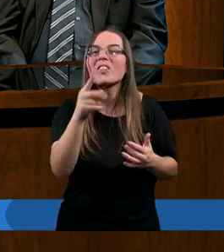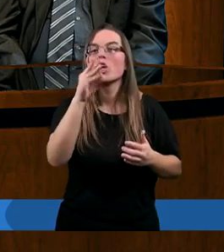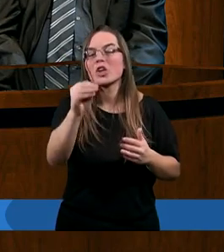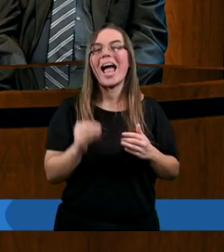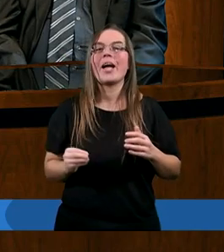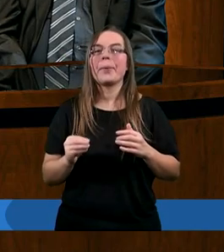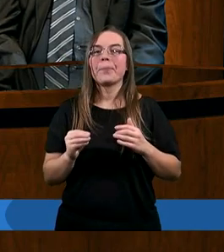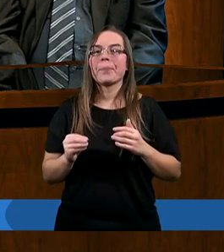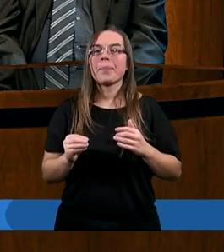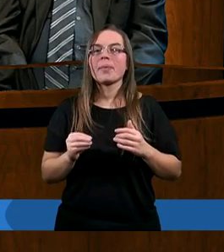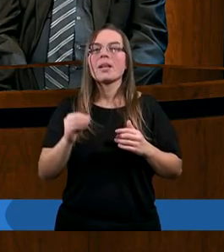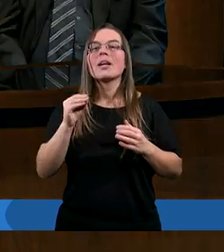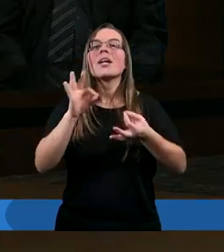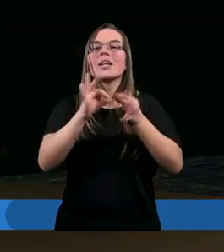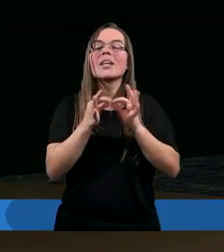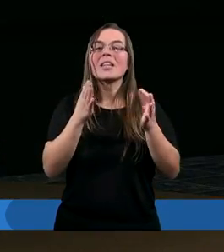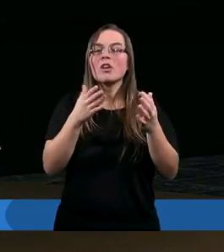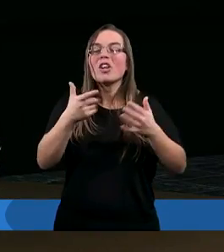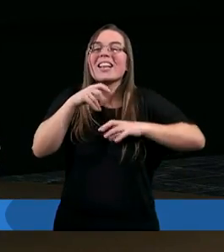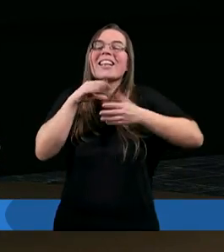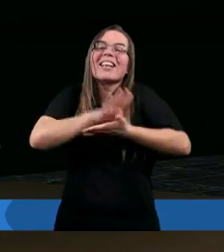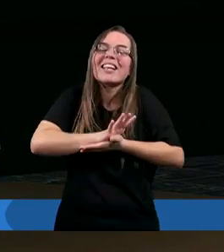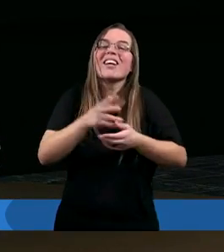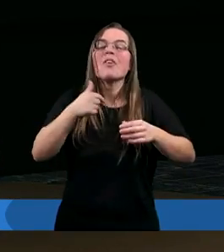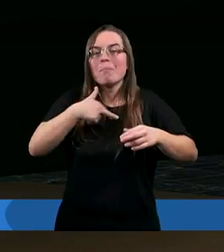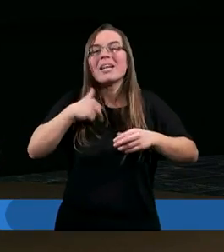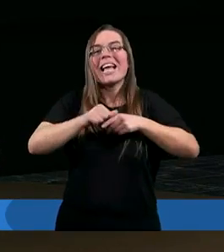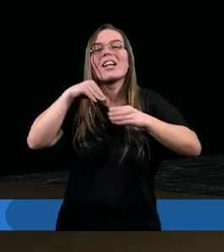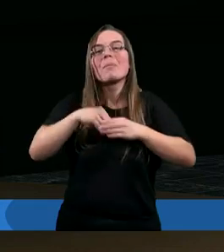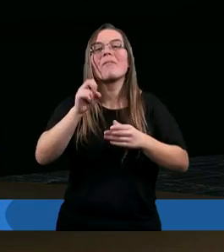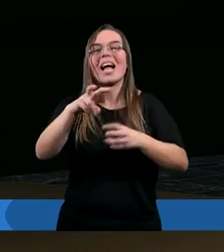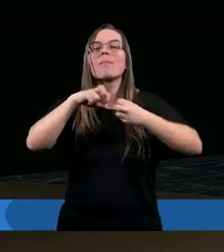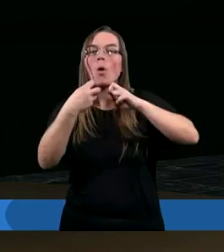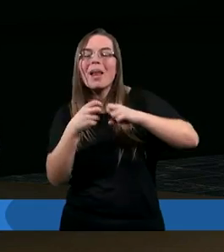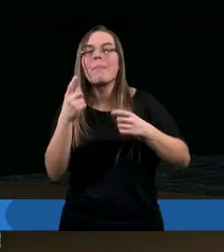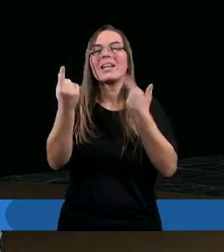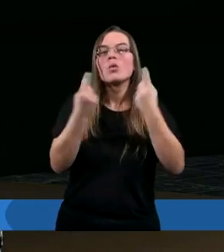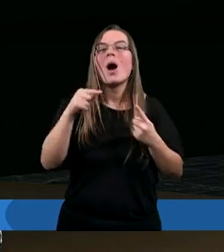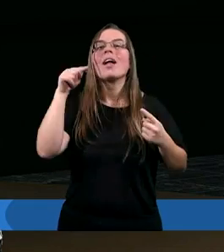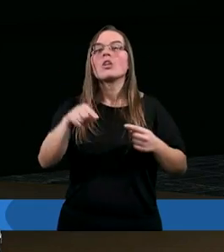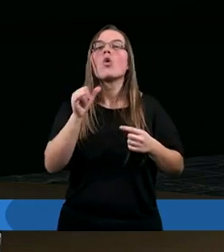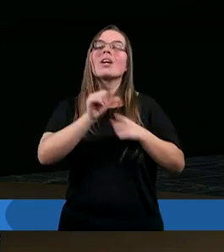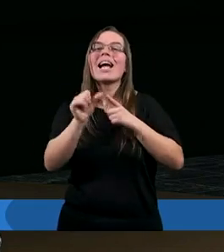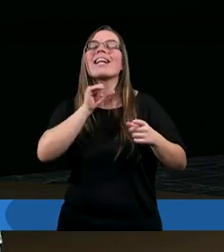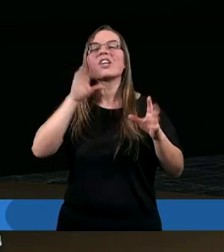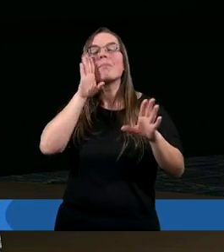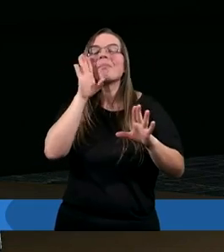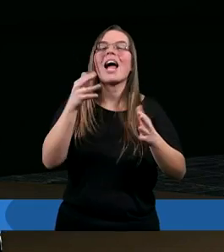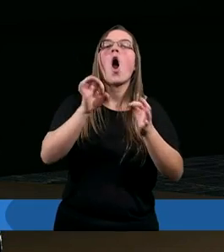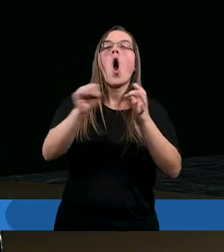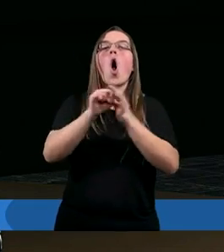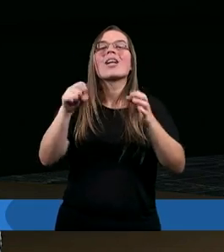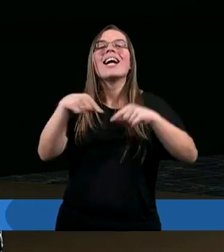kiedy się tkwi w takiej sytuacji, jak Job był, to jest się tak jakby odseparowany.